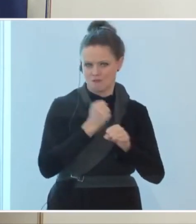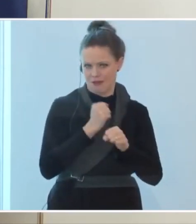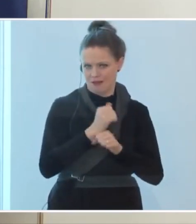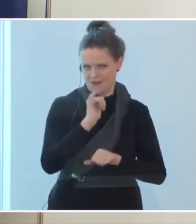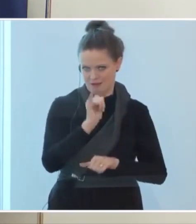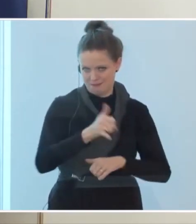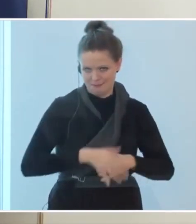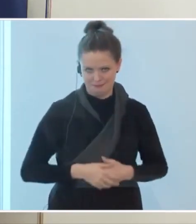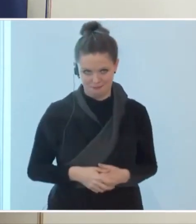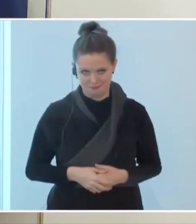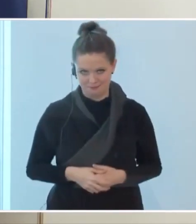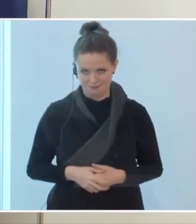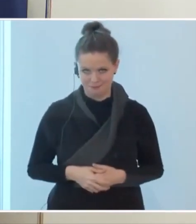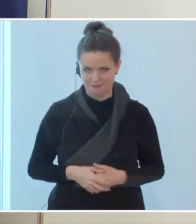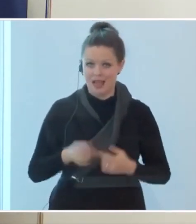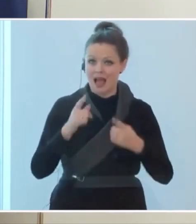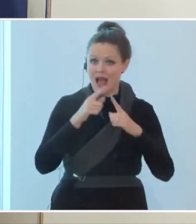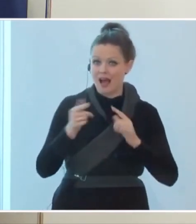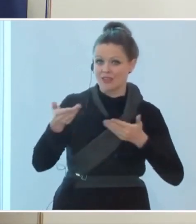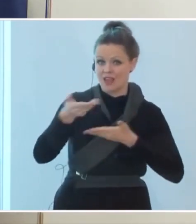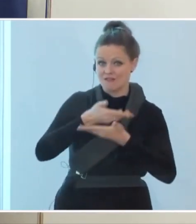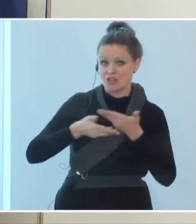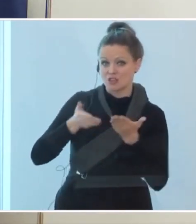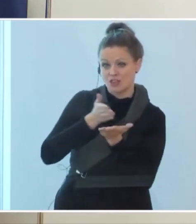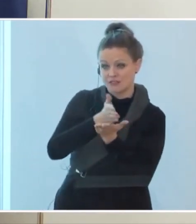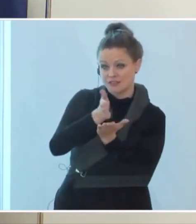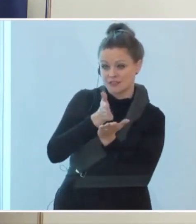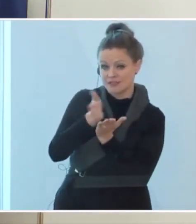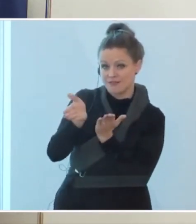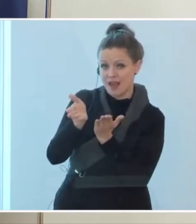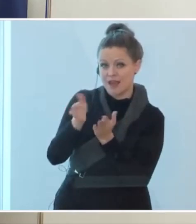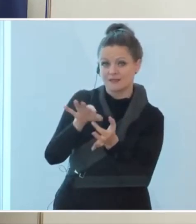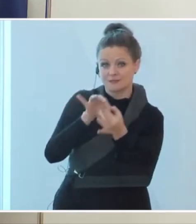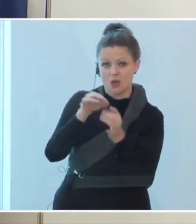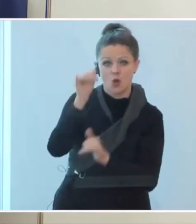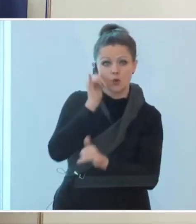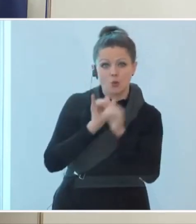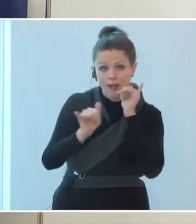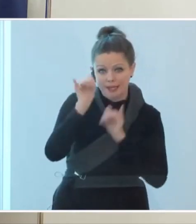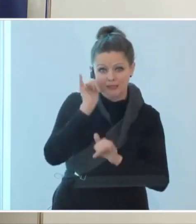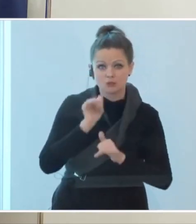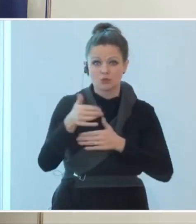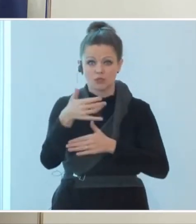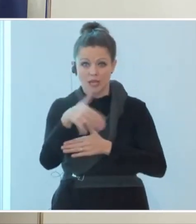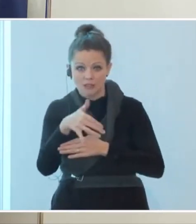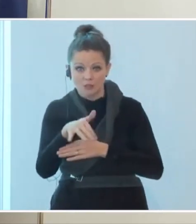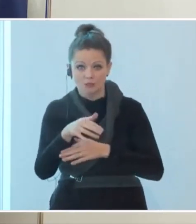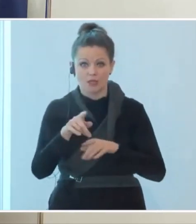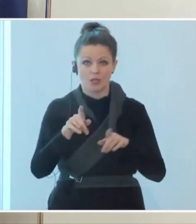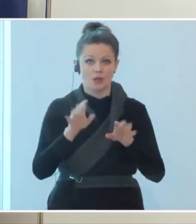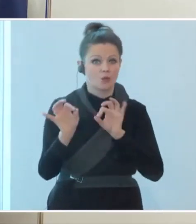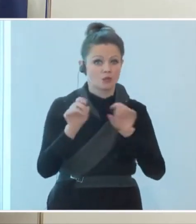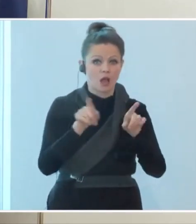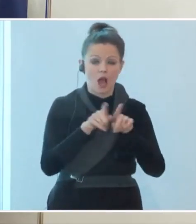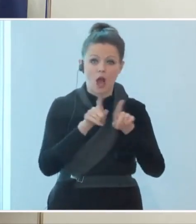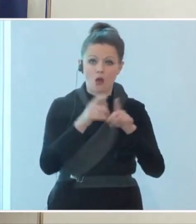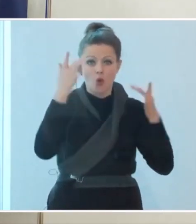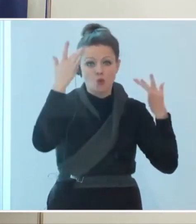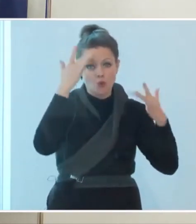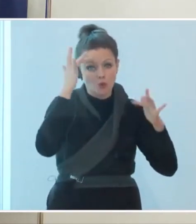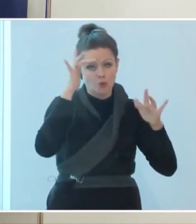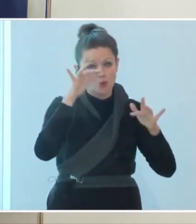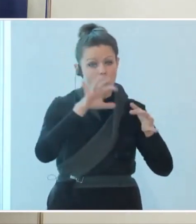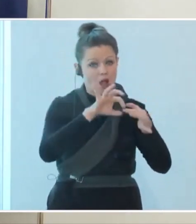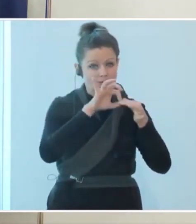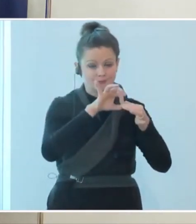Was andere Wirtschaftszweige betrifft, wie den Tourismus, die Gastronomie, aber auch den ganzen Bereich der Kultur, ist